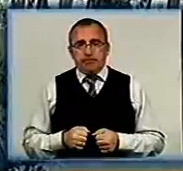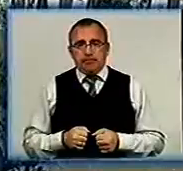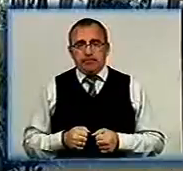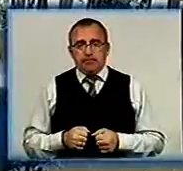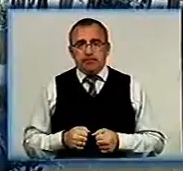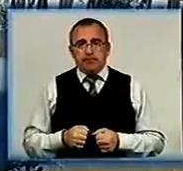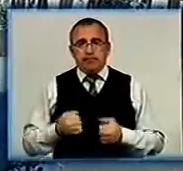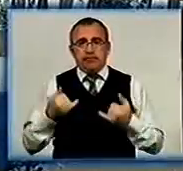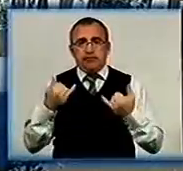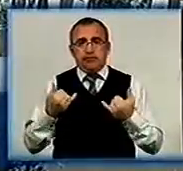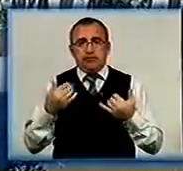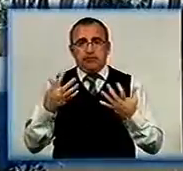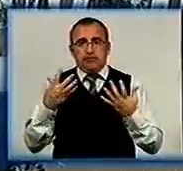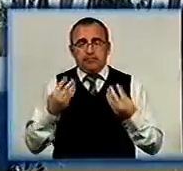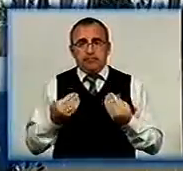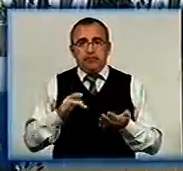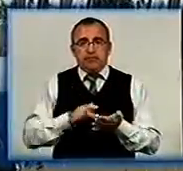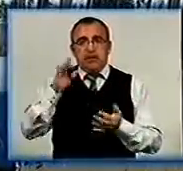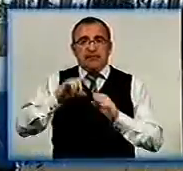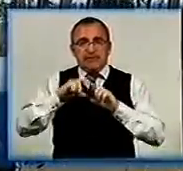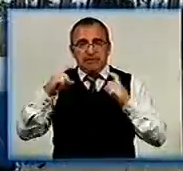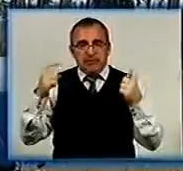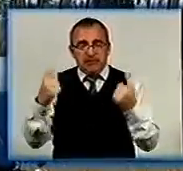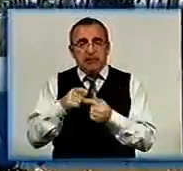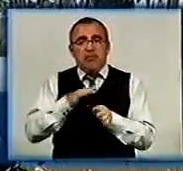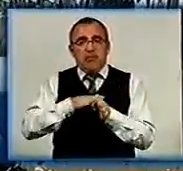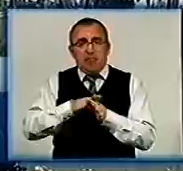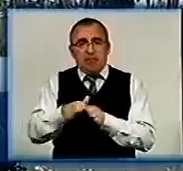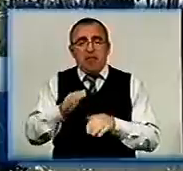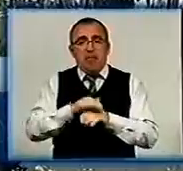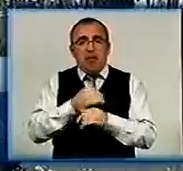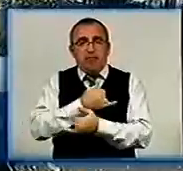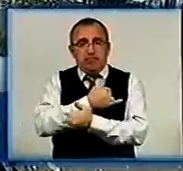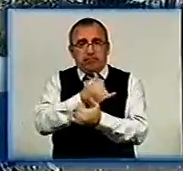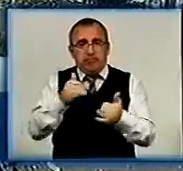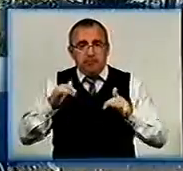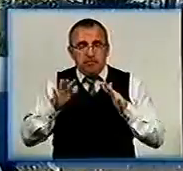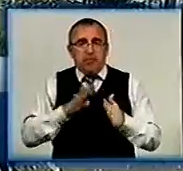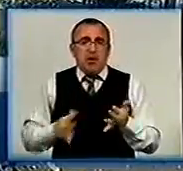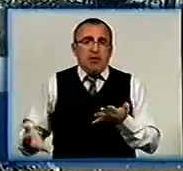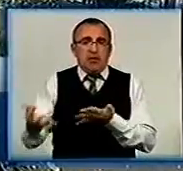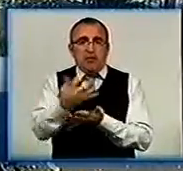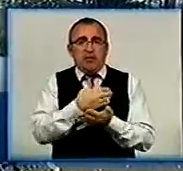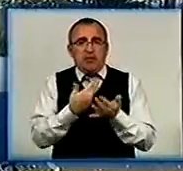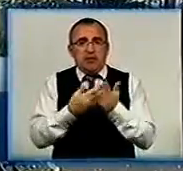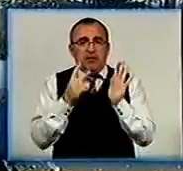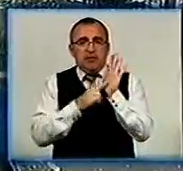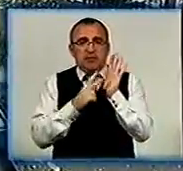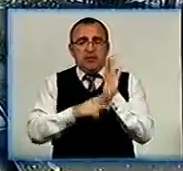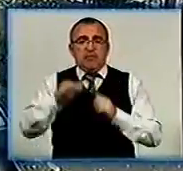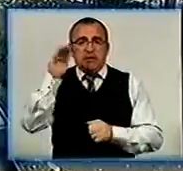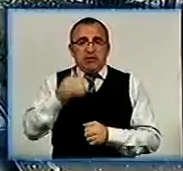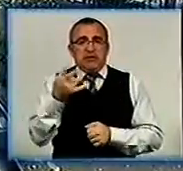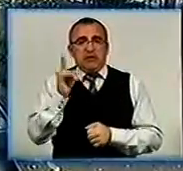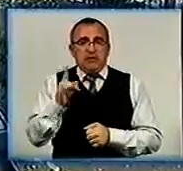Проводився день велище на центральному стадіоні. Там проводилась благодійна акція. Було зібрано більше 70 тисяч